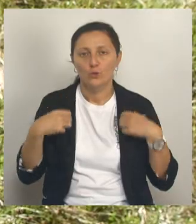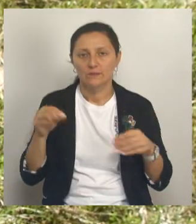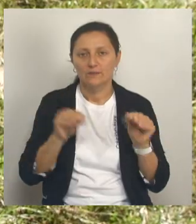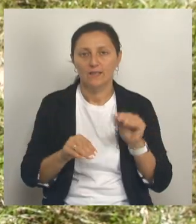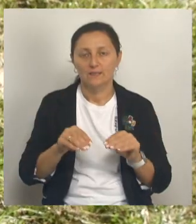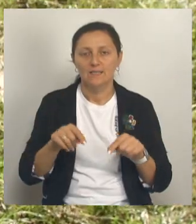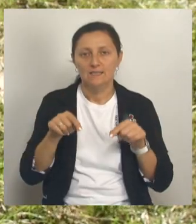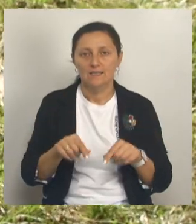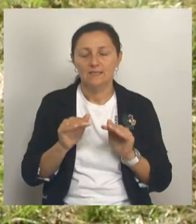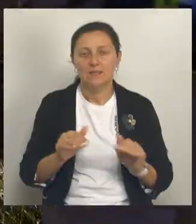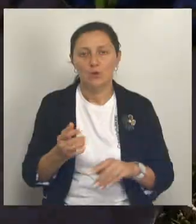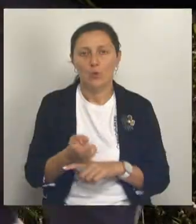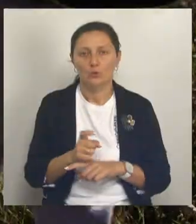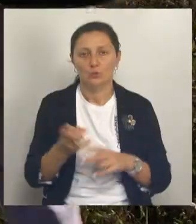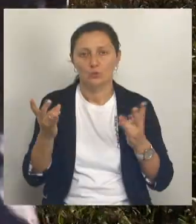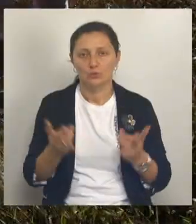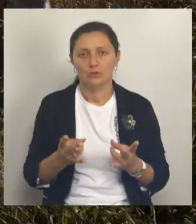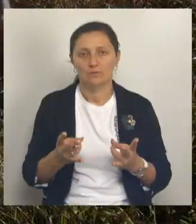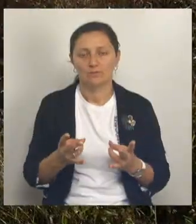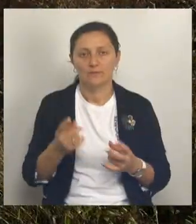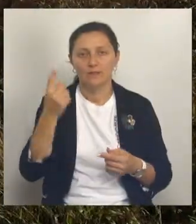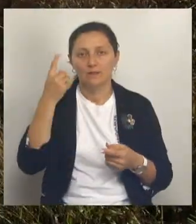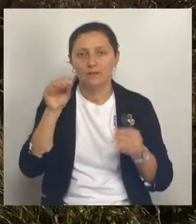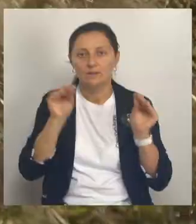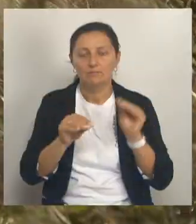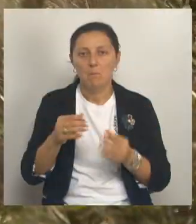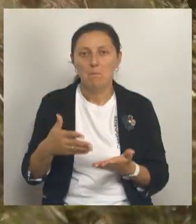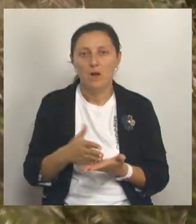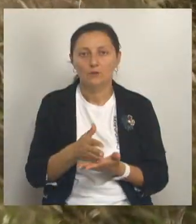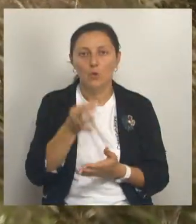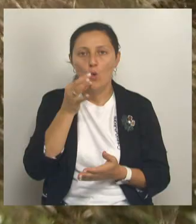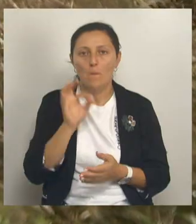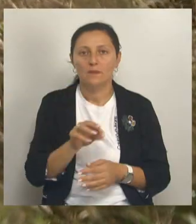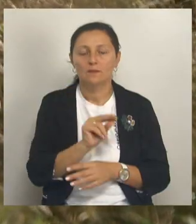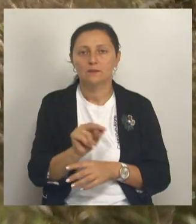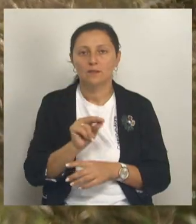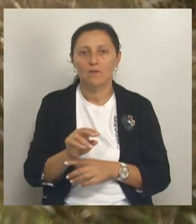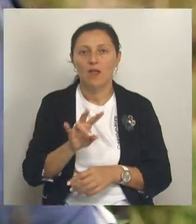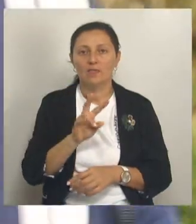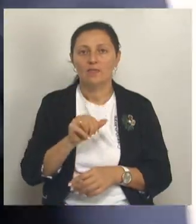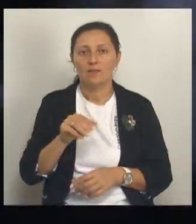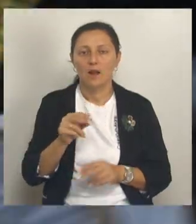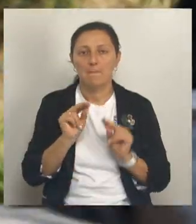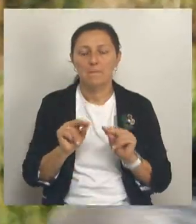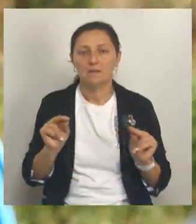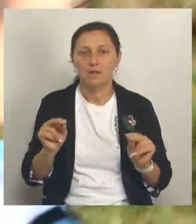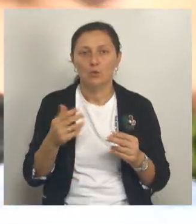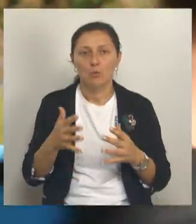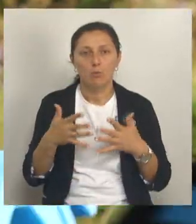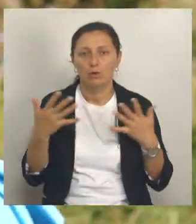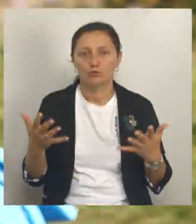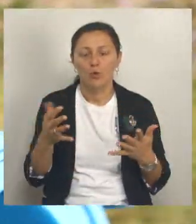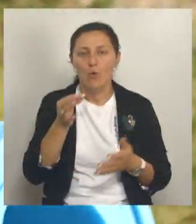как находка, и детям прям это нужно. Разрабатывали маршруты опытные инструкторы. Наталья Онищенко, педагог с большим опытом